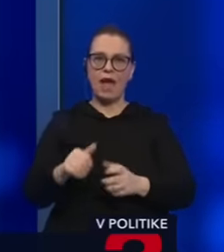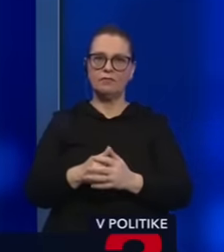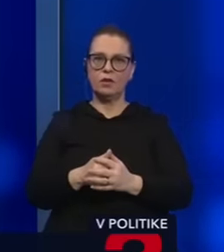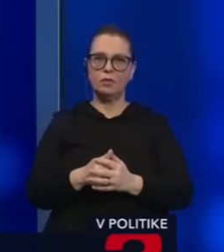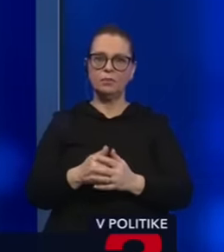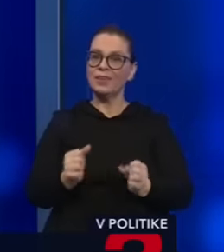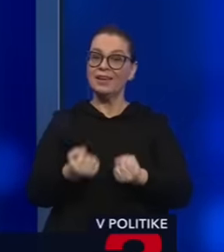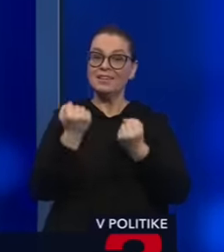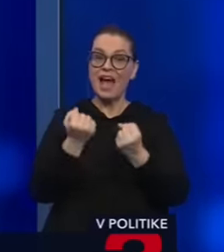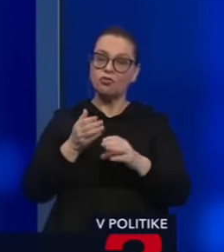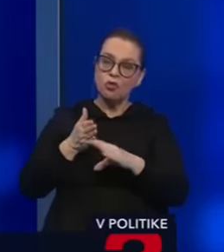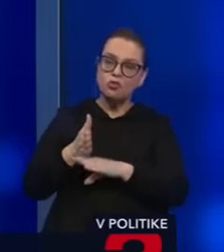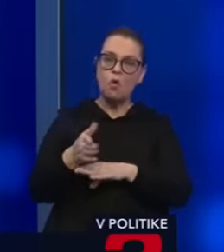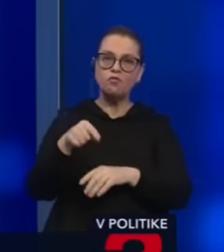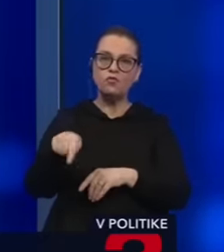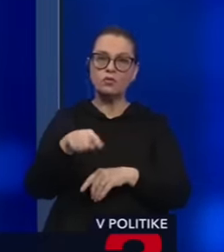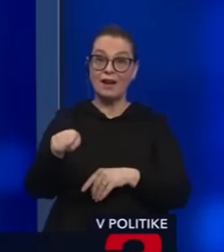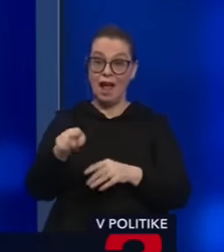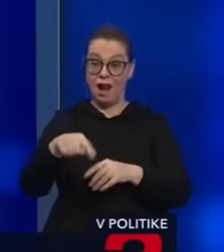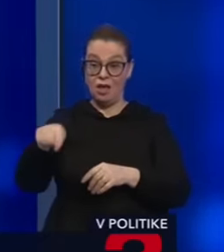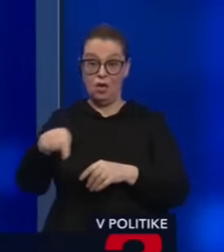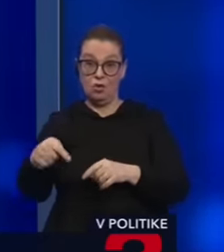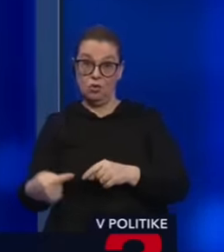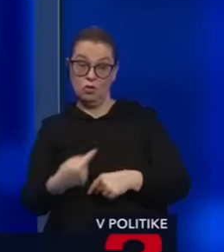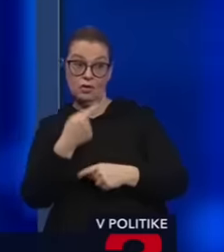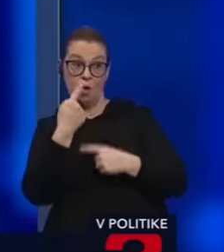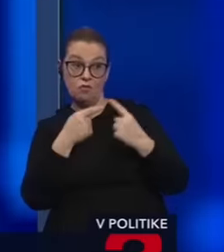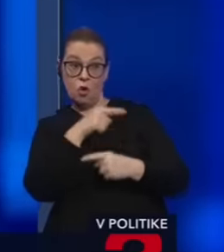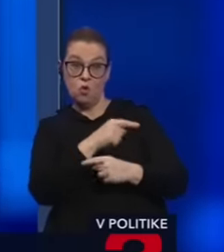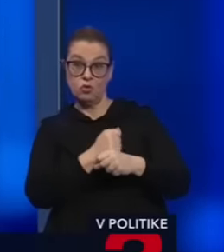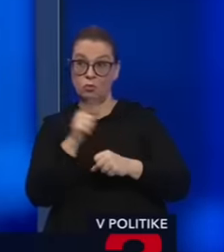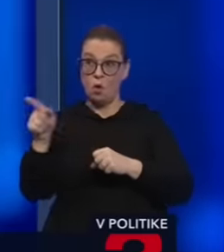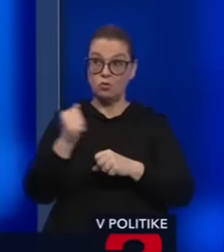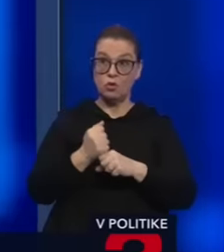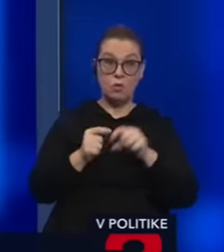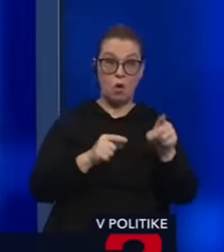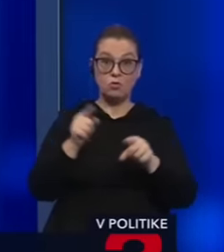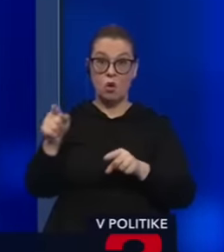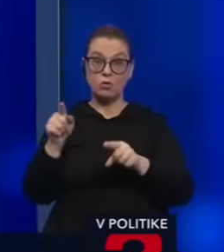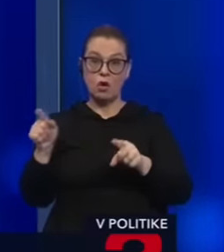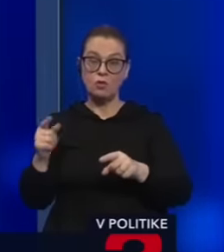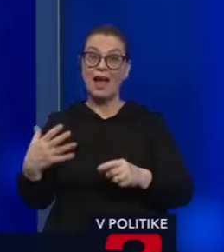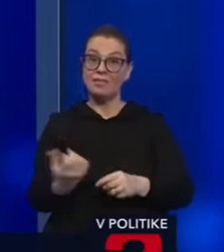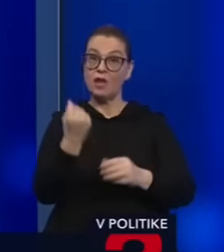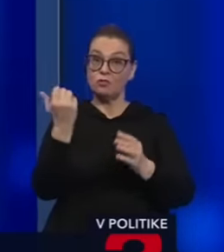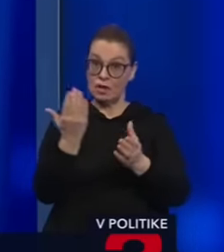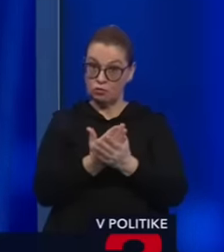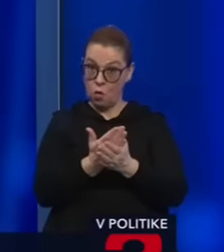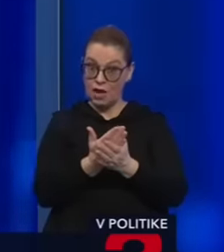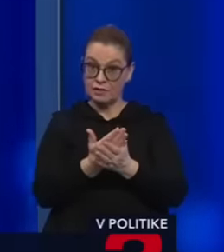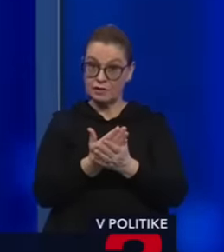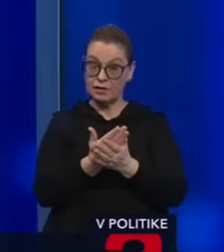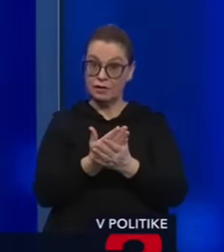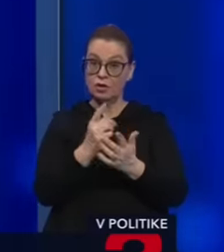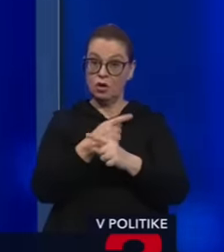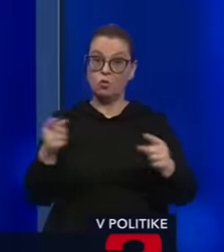ťažko vy sa viete dostať dovnútra. Ale keď vám začnú tí ľudia zvnútra rozprávať, že tento robil takto, tento robil takto a nájdu sa na to dôkazy a viacerí z nich